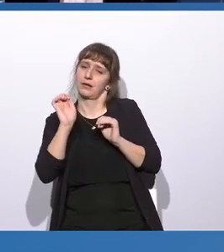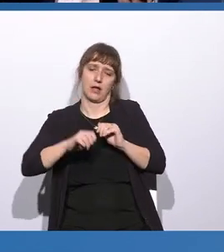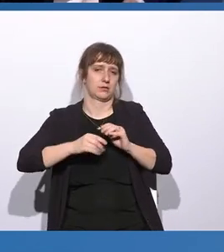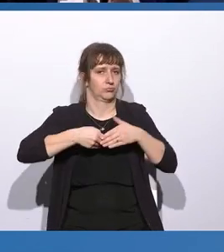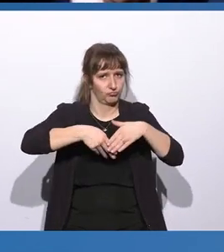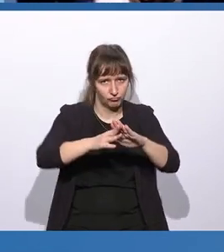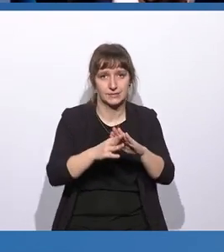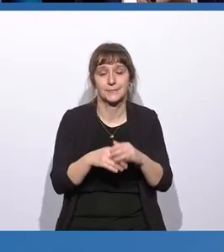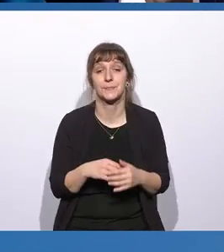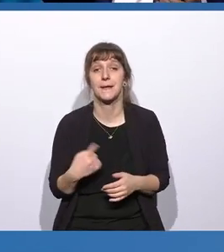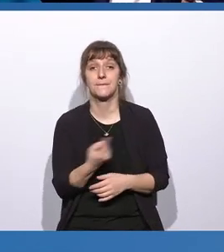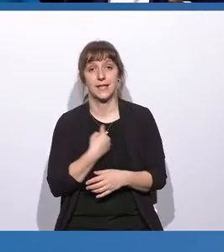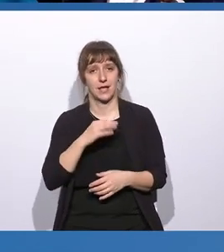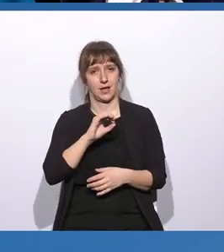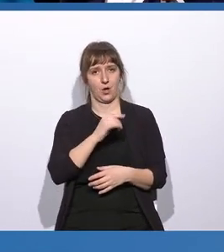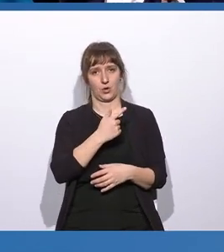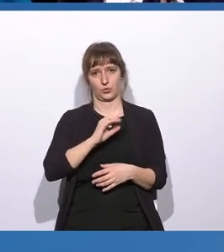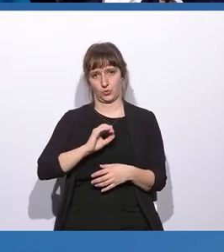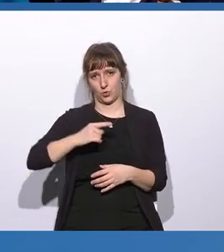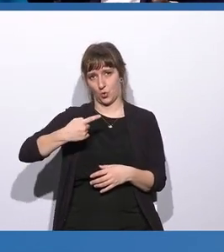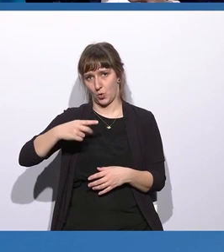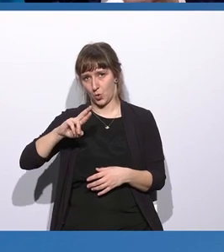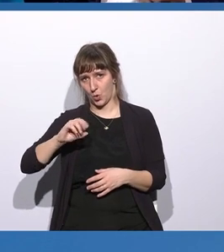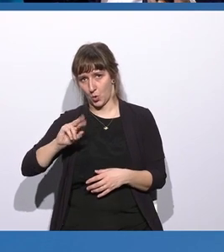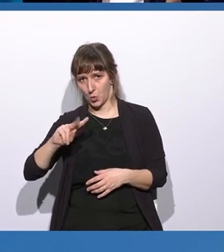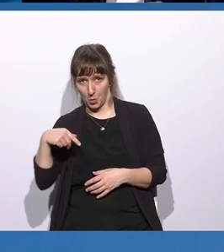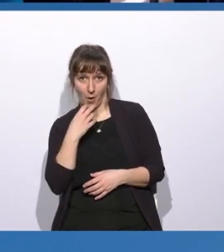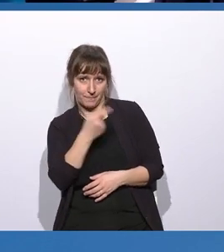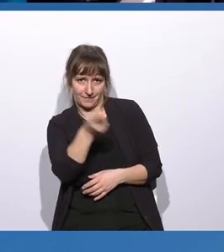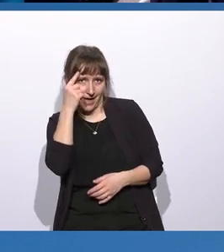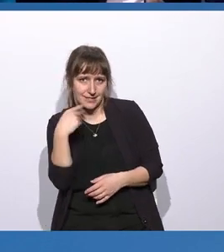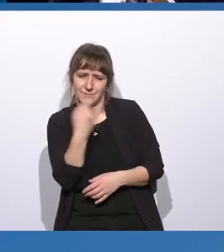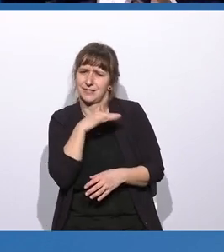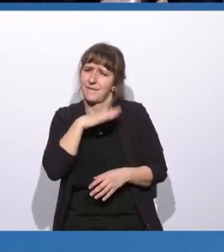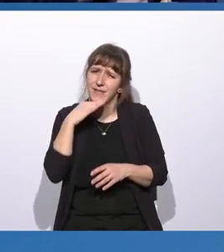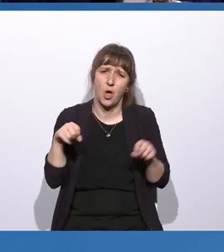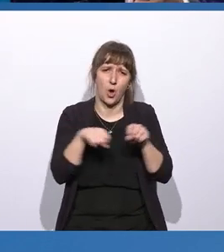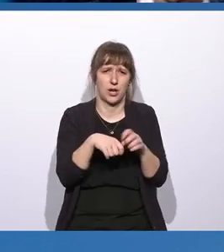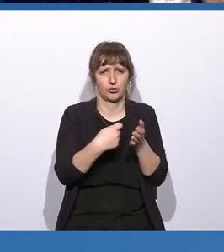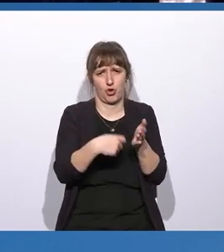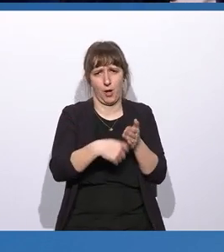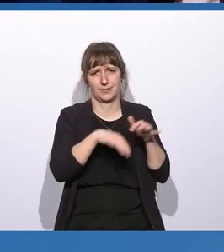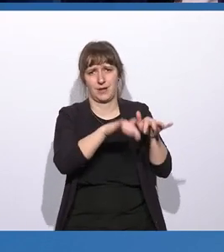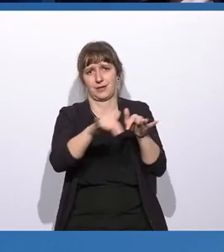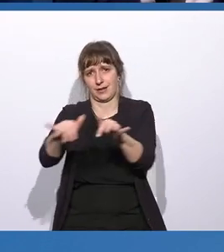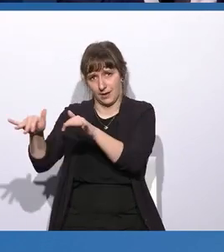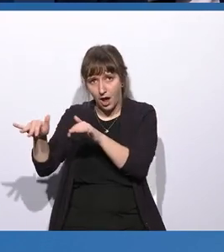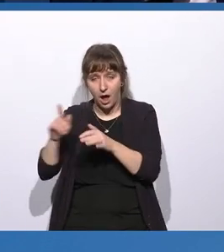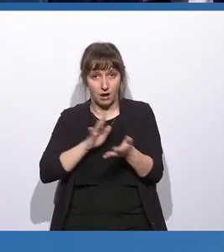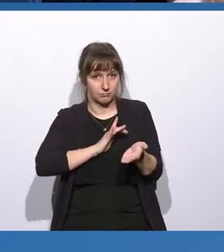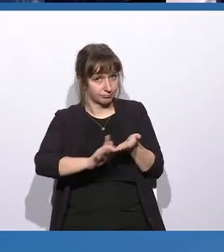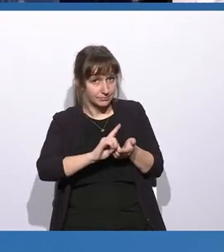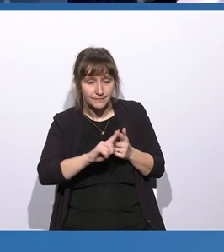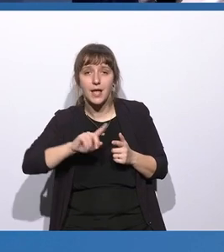Wir als Otto Group betreiben, wie Sie hoffentlich alle wissen, eine Vielzahl von Online-Shops. Wir sind aber nicht nur Online-Shop-Betreiber. Wir sind